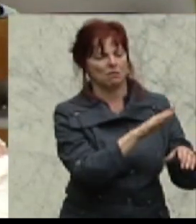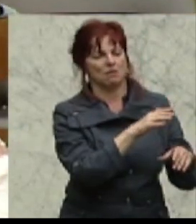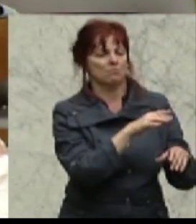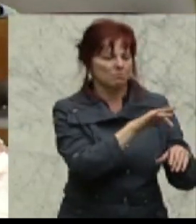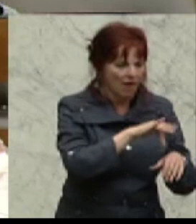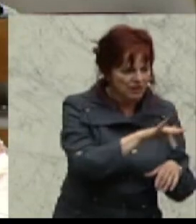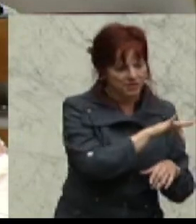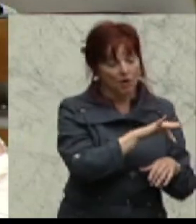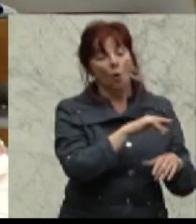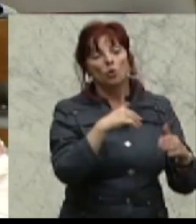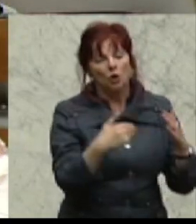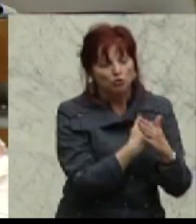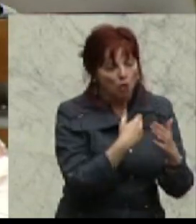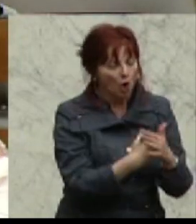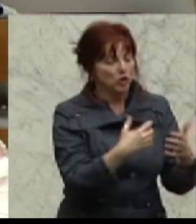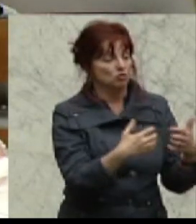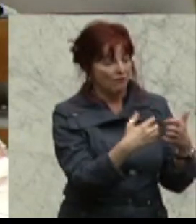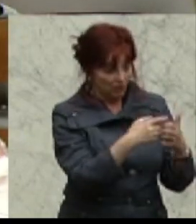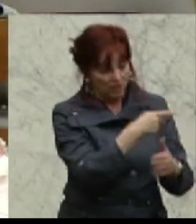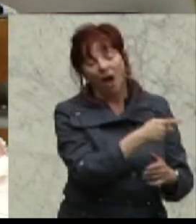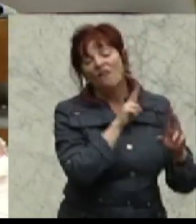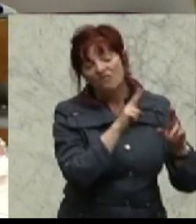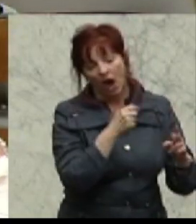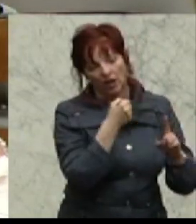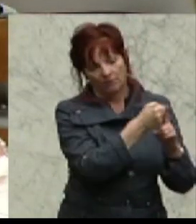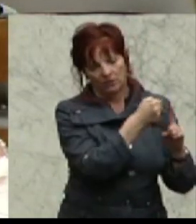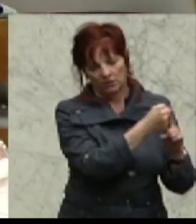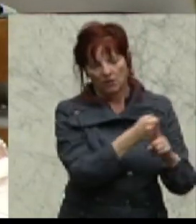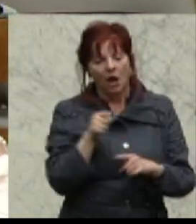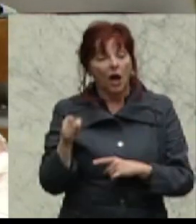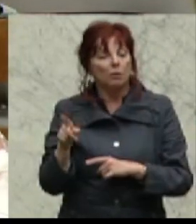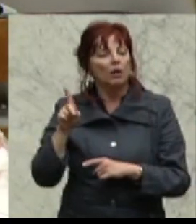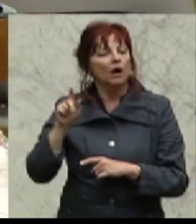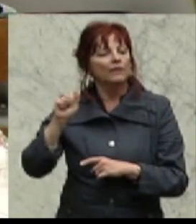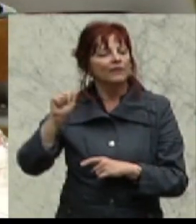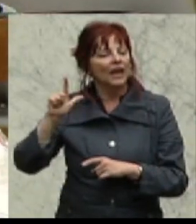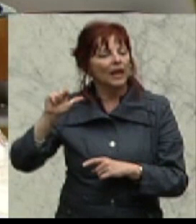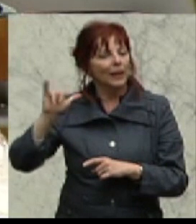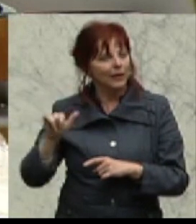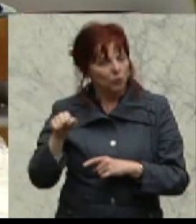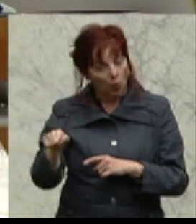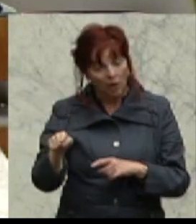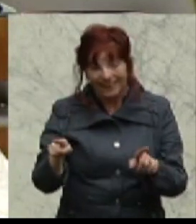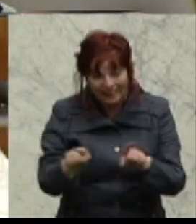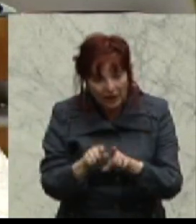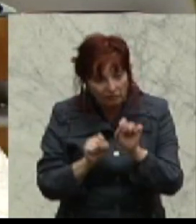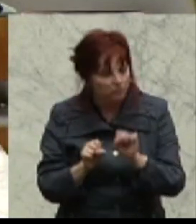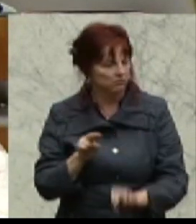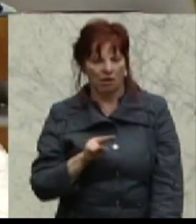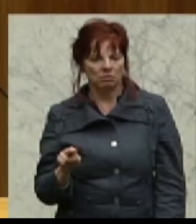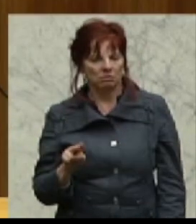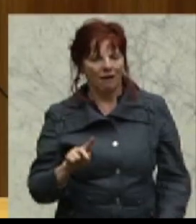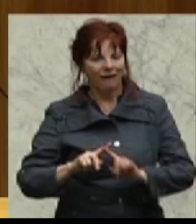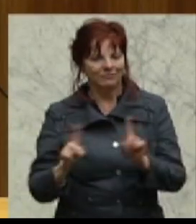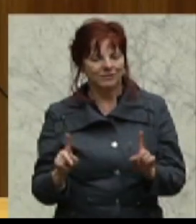auf jeden Fall zu gewährleisten. Bei Deli offenbar scheint das nicht so zu sein, weil die Gewerkschaft in einem